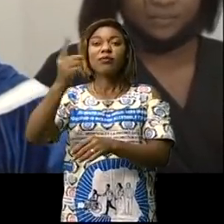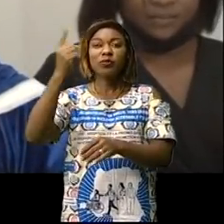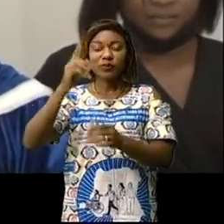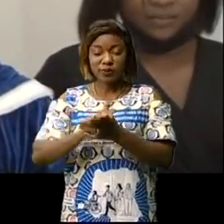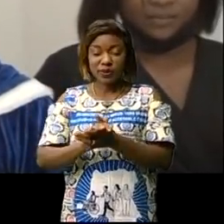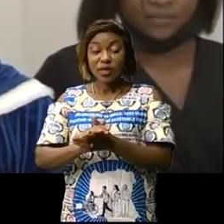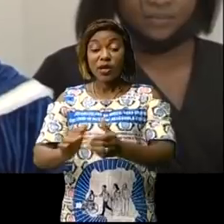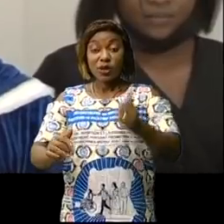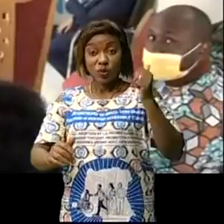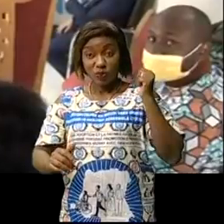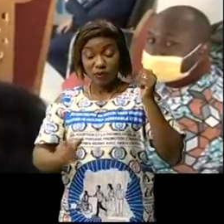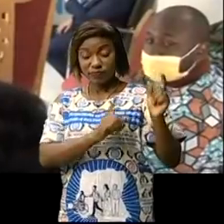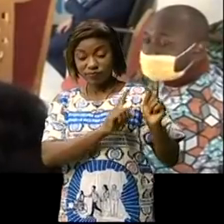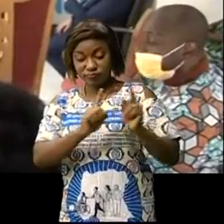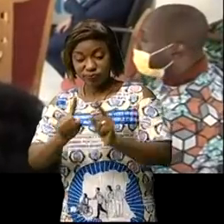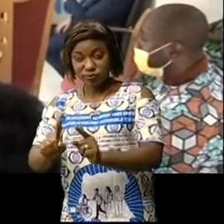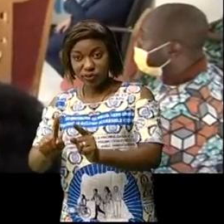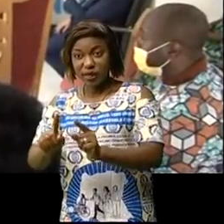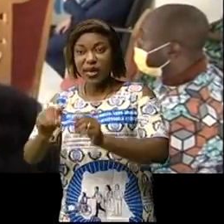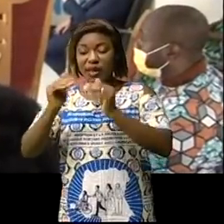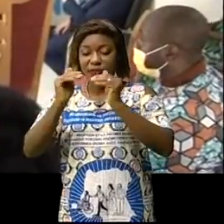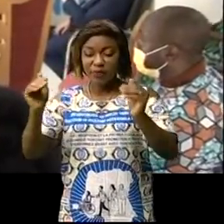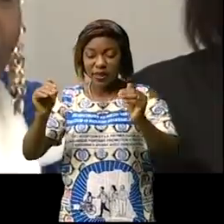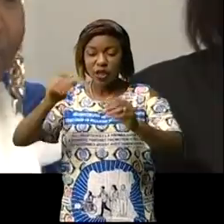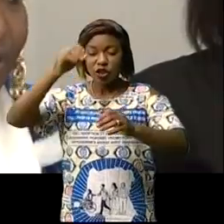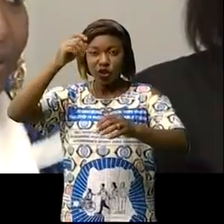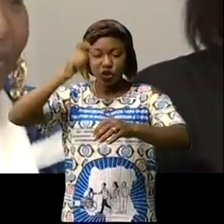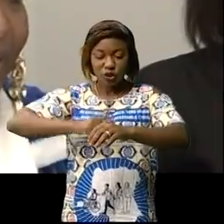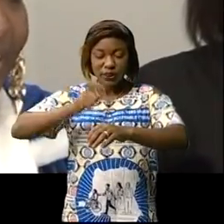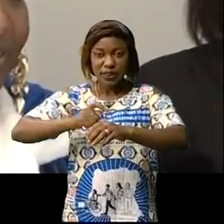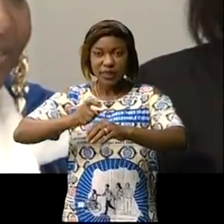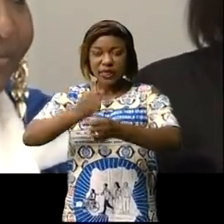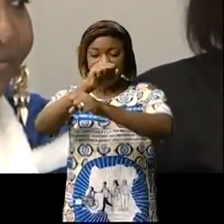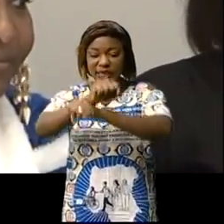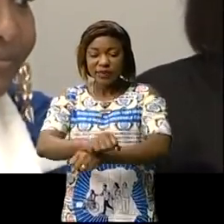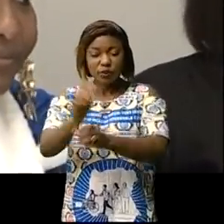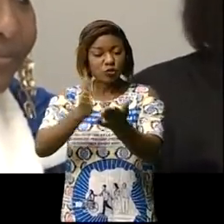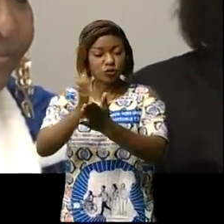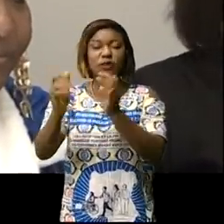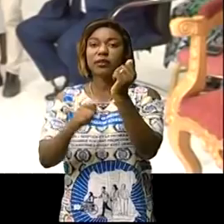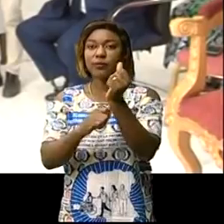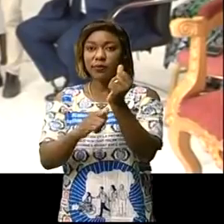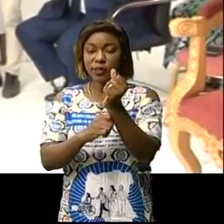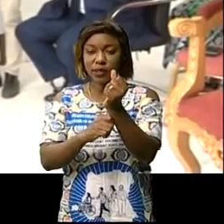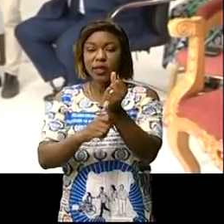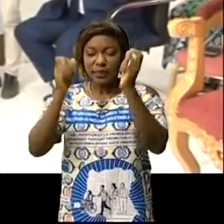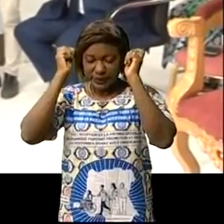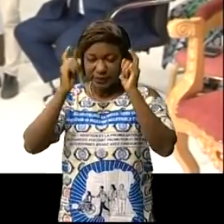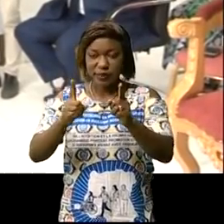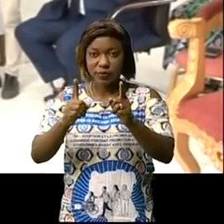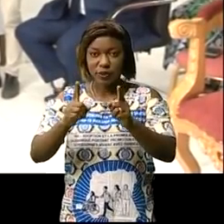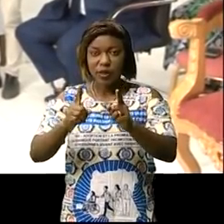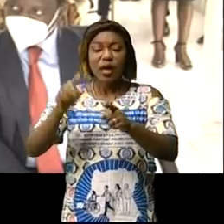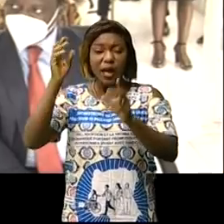était porteuse d'un message de paix des justices du respect des droits humains des disciplines et d'intégrité un message du reste